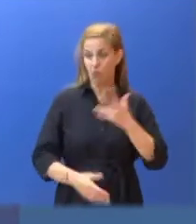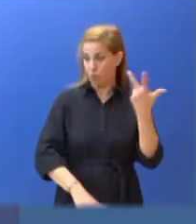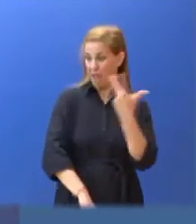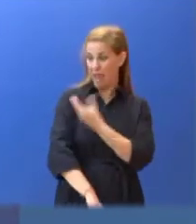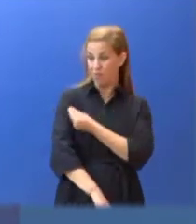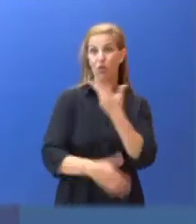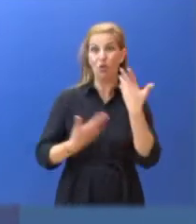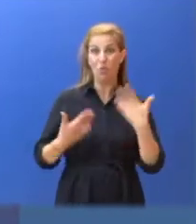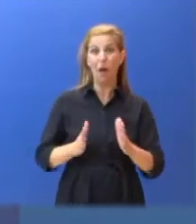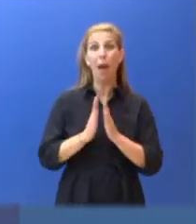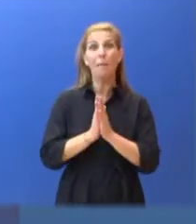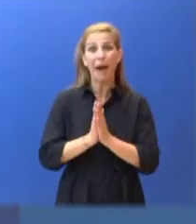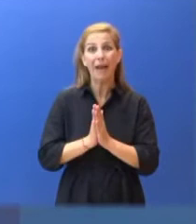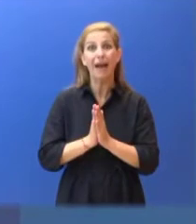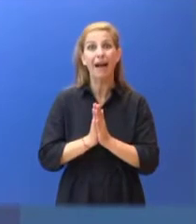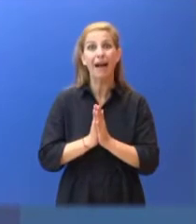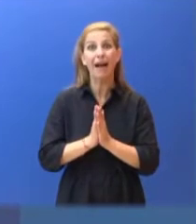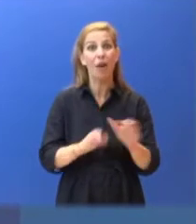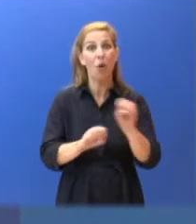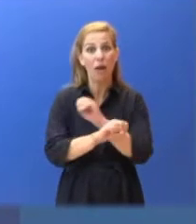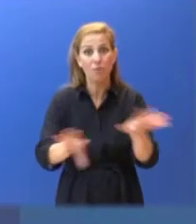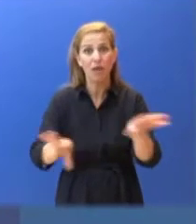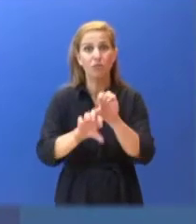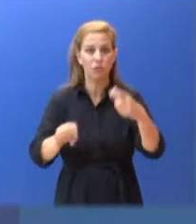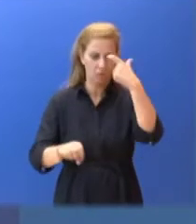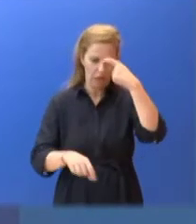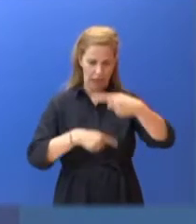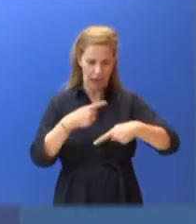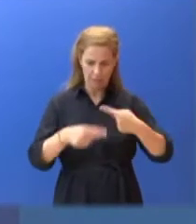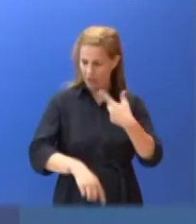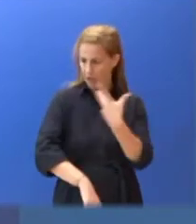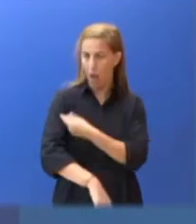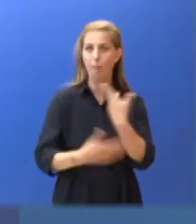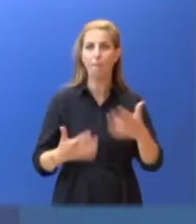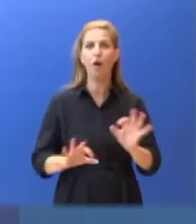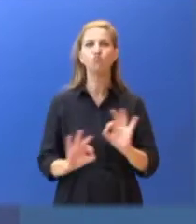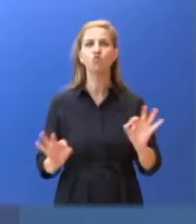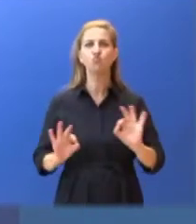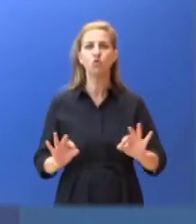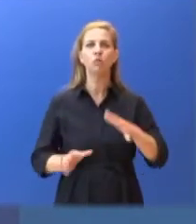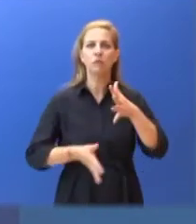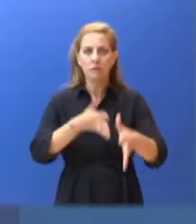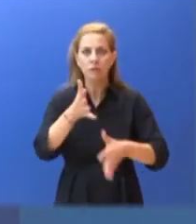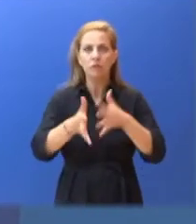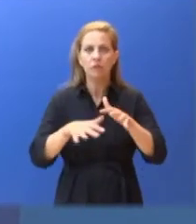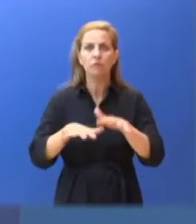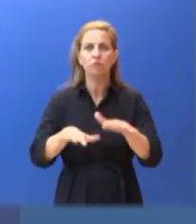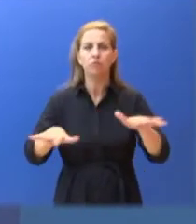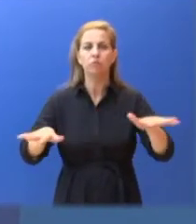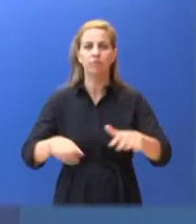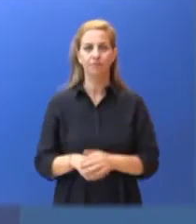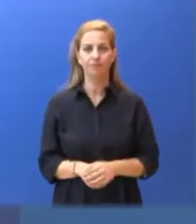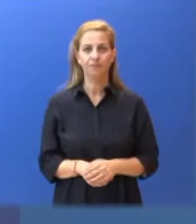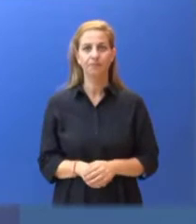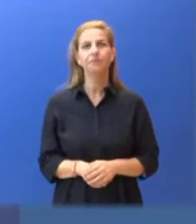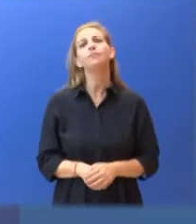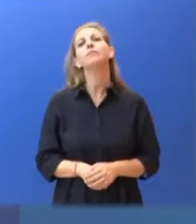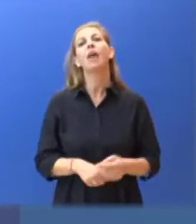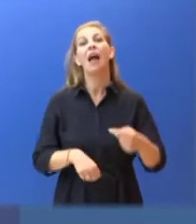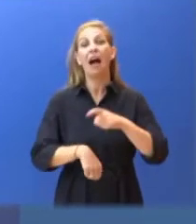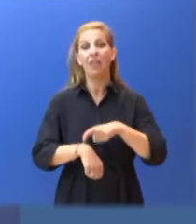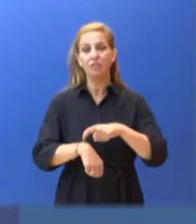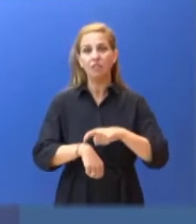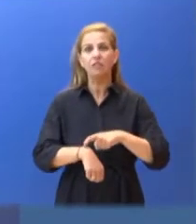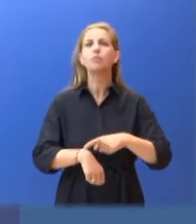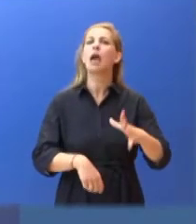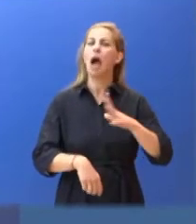έχουν ήδη εμβολιαστεί και μπορούν να ενημερώσουν για τη δική τους εμπειρία. Ήδη ενισχύεται η προθυμία των συμπολιτών μας να κλείσουν το ραντεβού τους